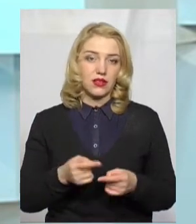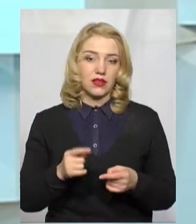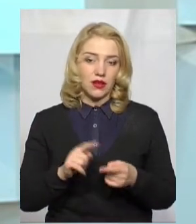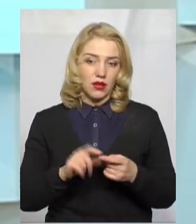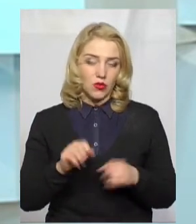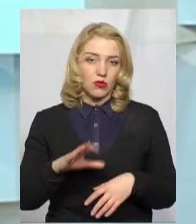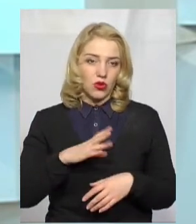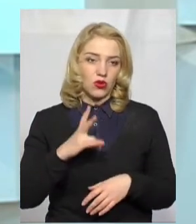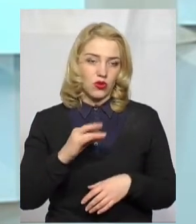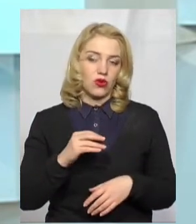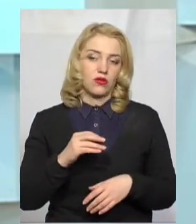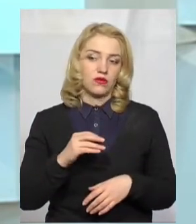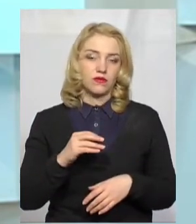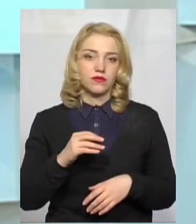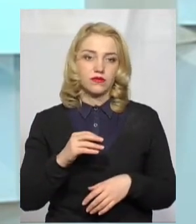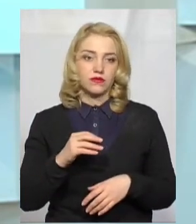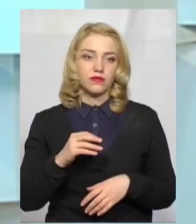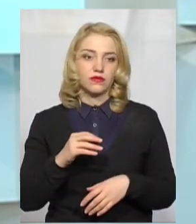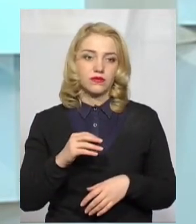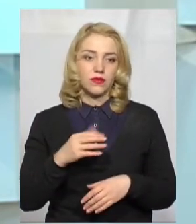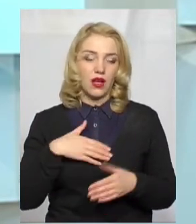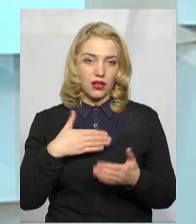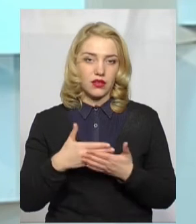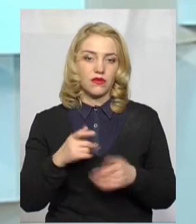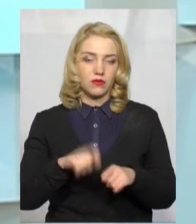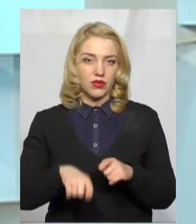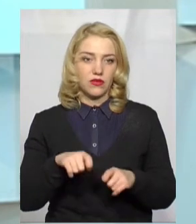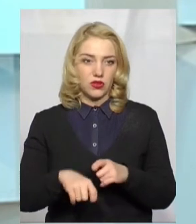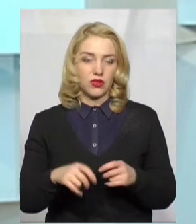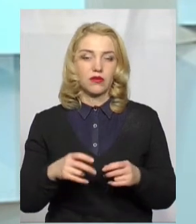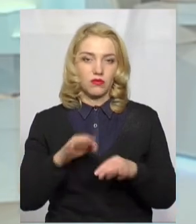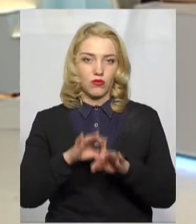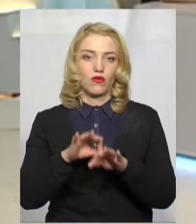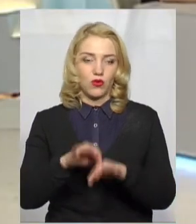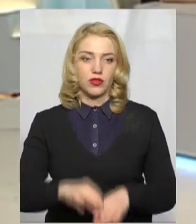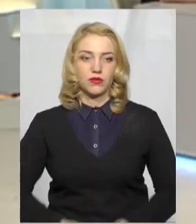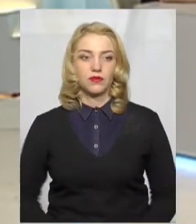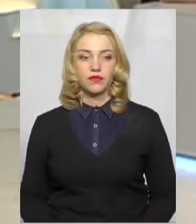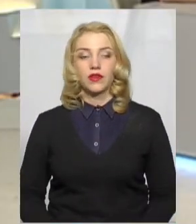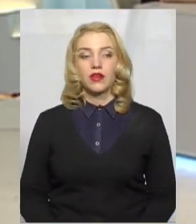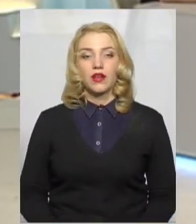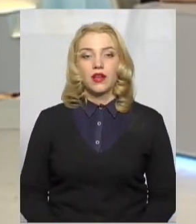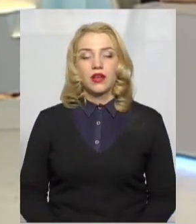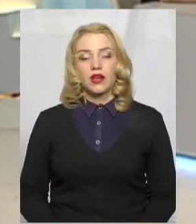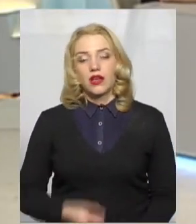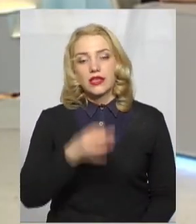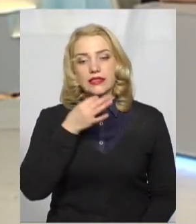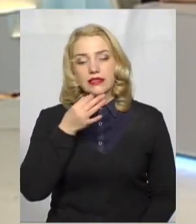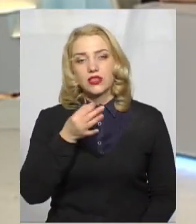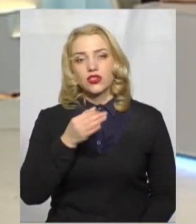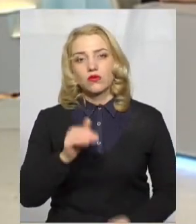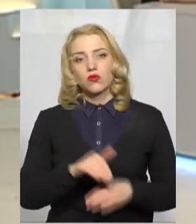але разом з тим час від часу активні такі перевірки воно нами проводять. Уточніть, будь ласка, те, що коли громадяни